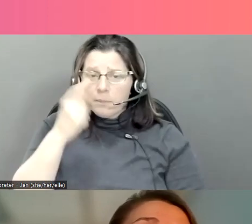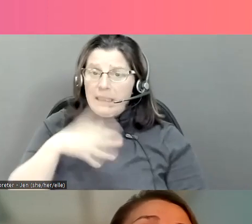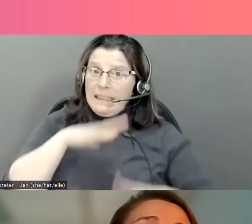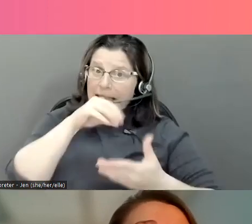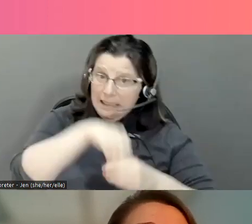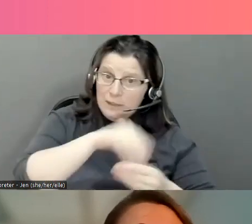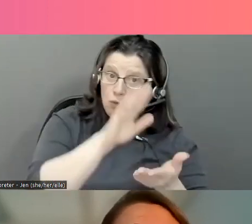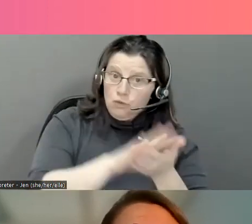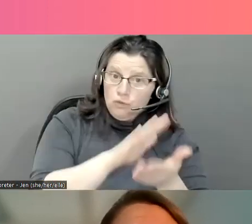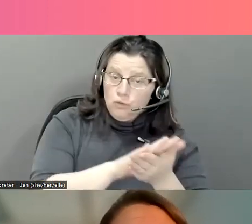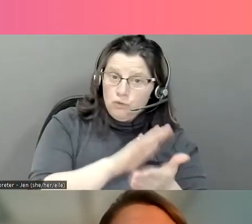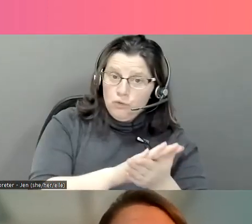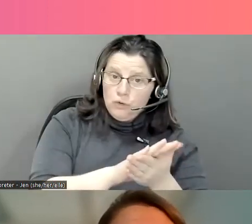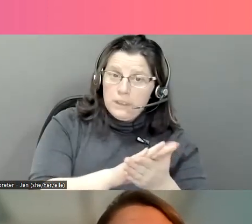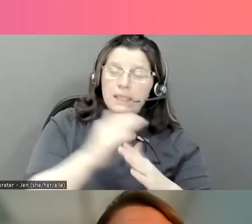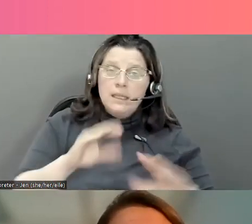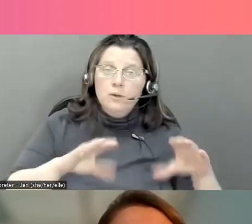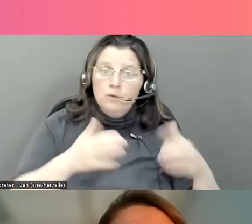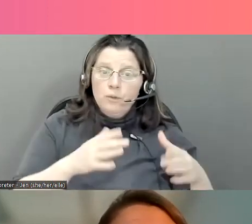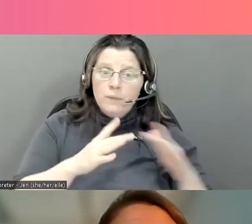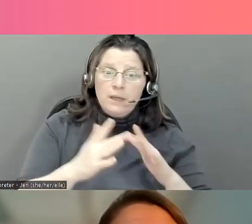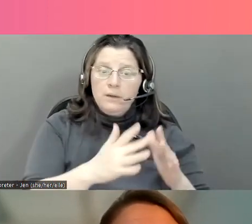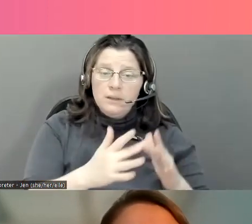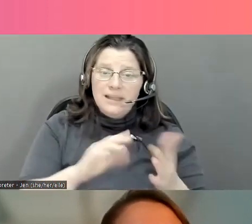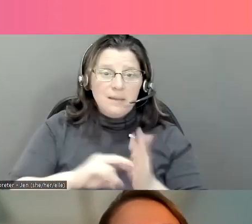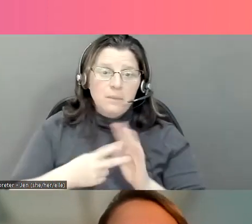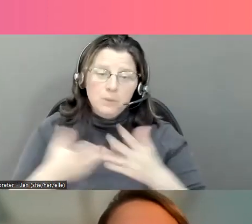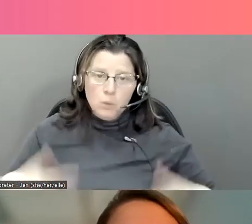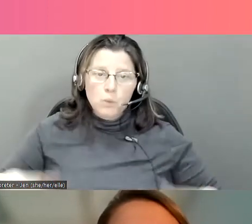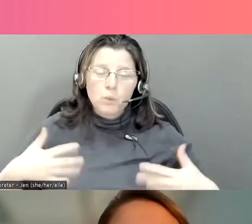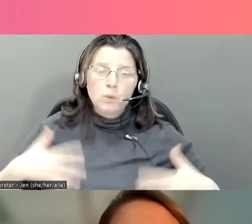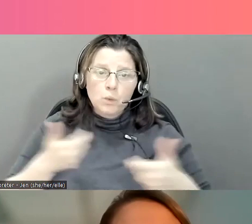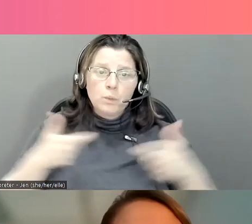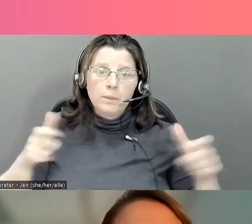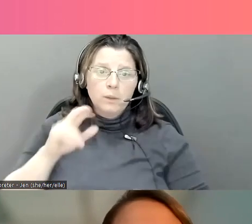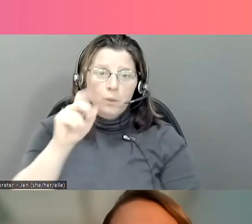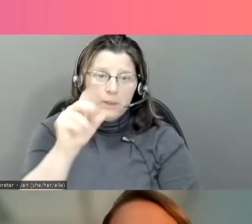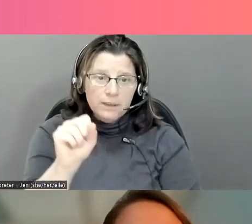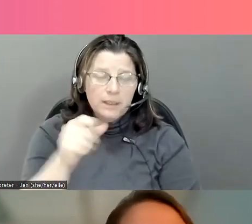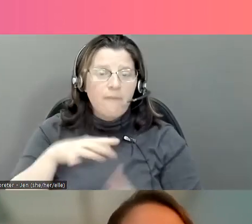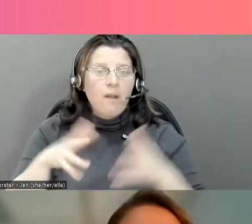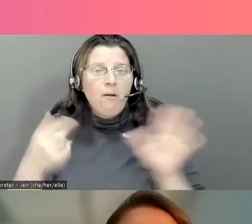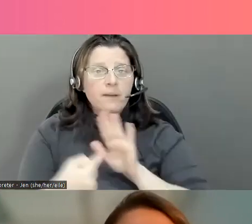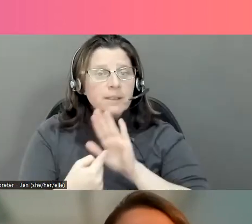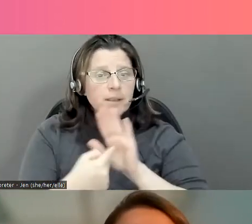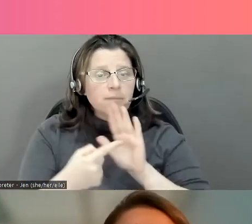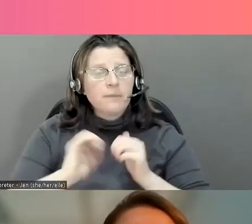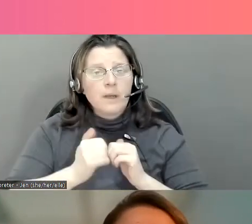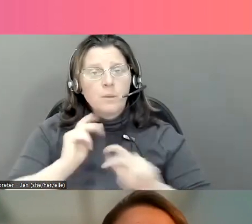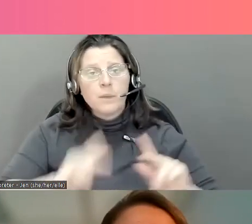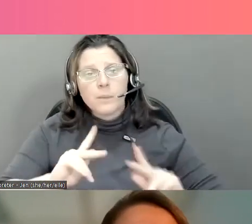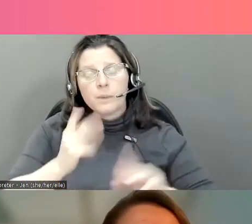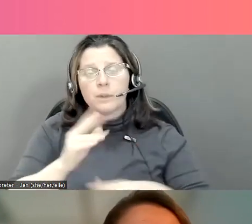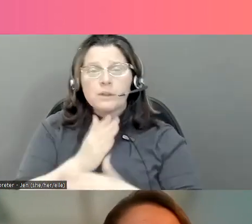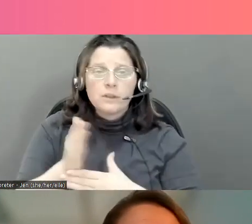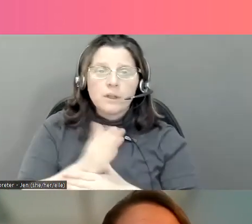de sécurité et de protection des renseignements confidentiels. Mais en fait, ça donne lieu à des risques ailleurs. J'ai beaucoup d'exemples que